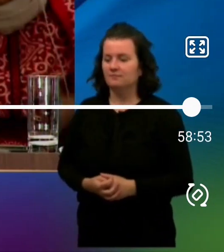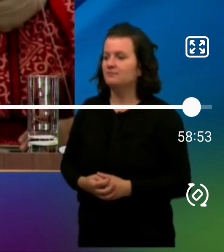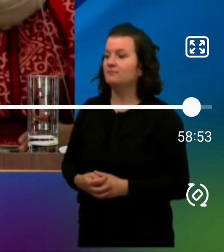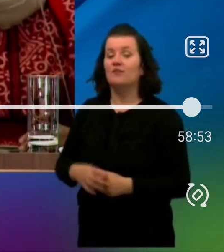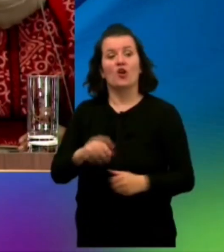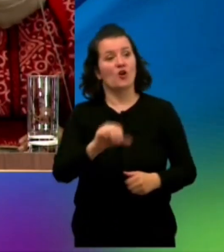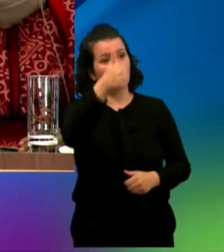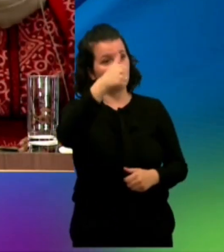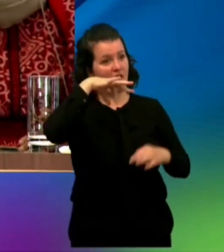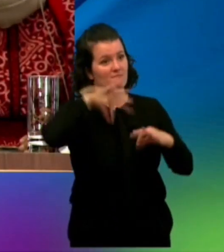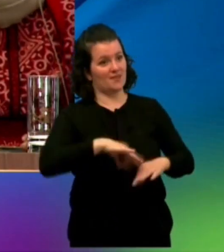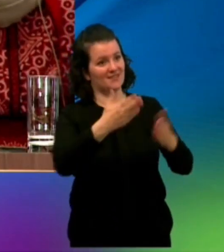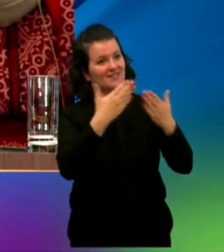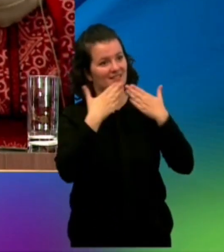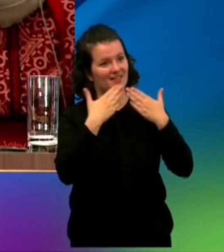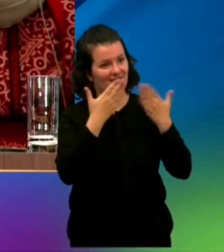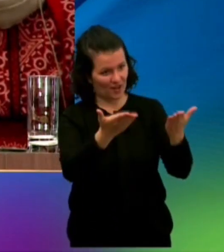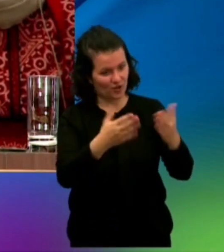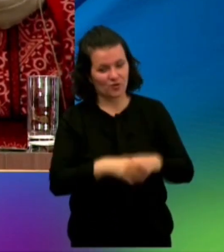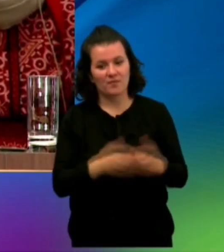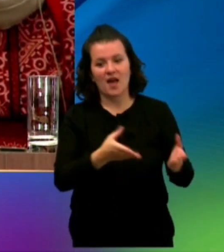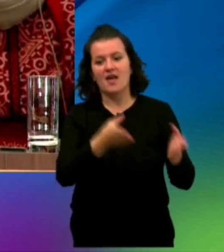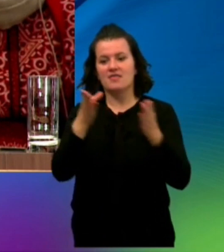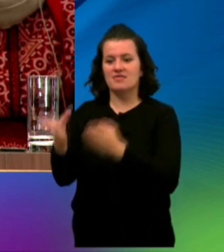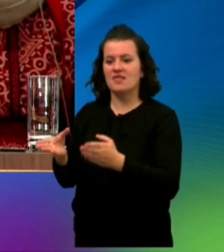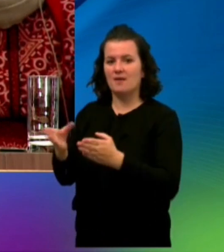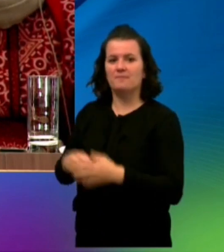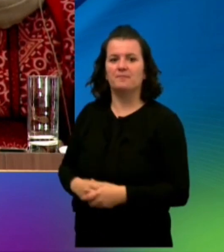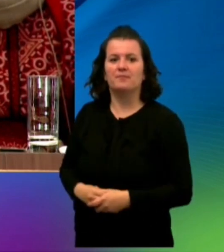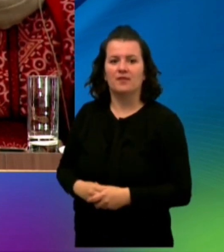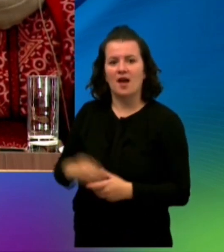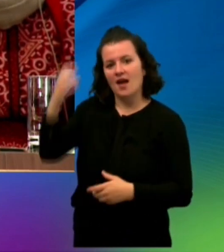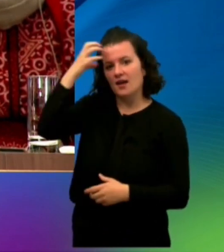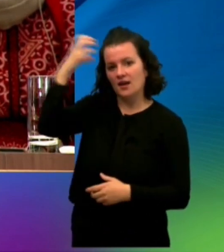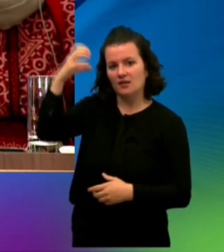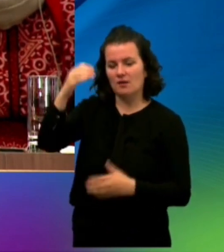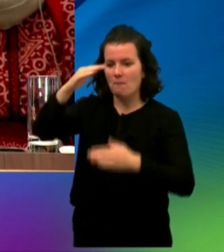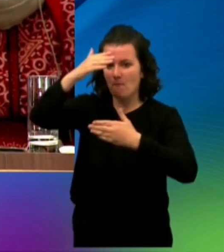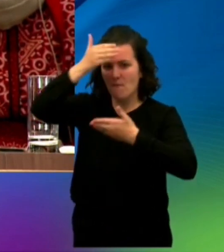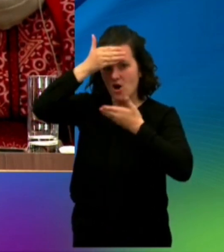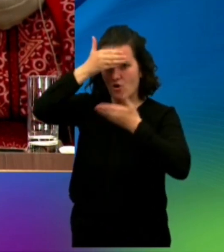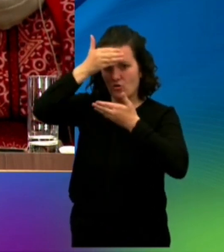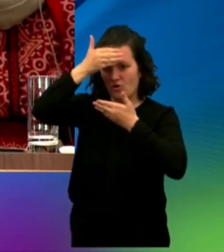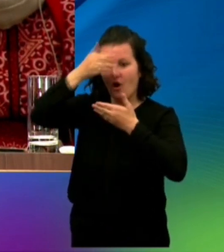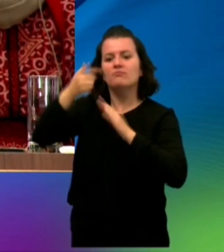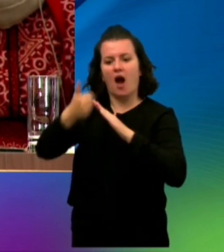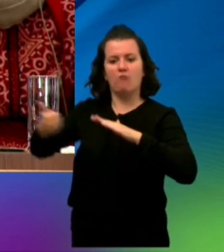شكراً يقول الرئيس والآن أدعو حكومة المغرب